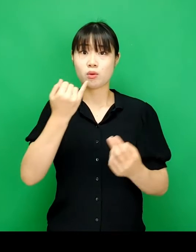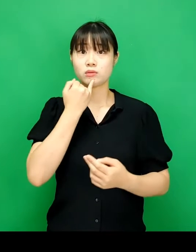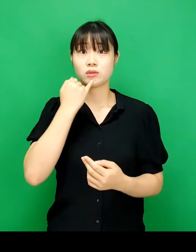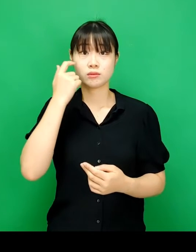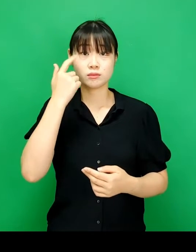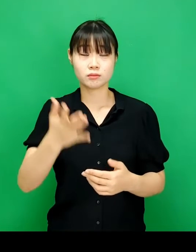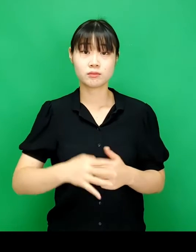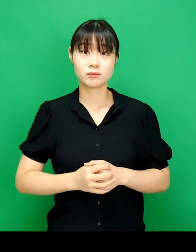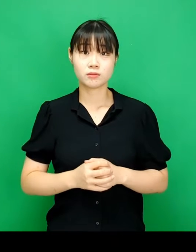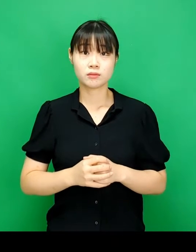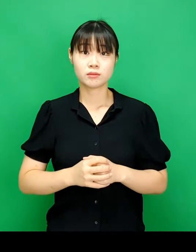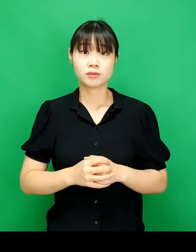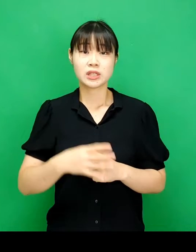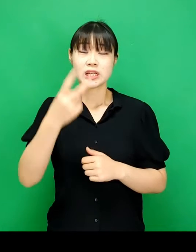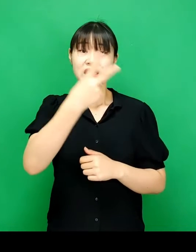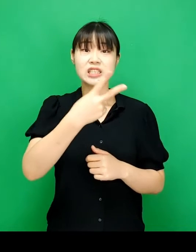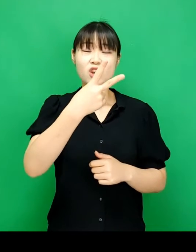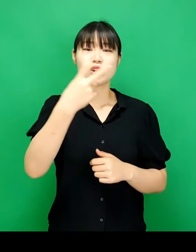비교해도 될까요?